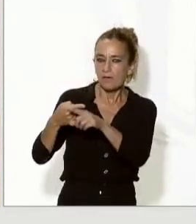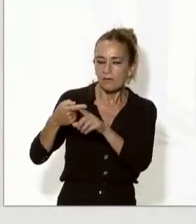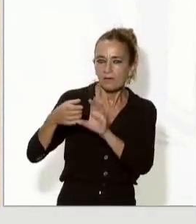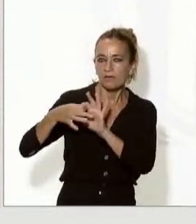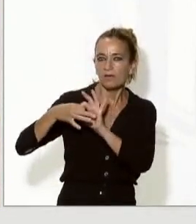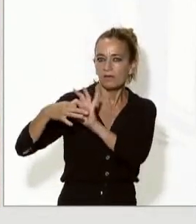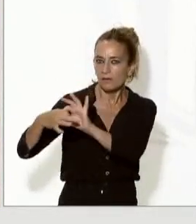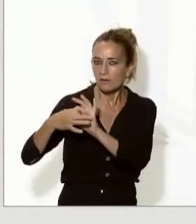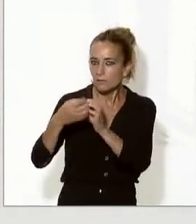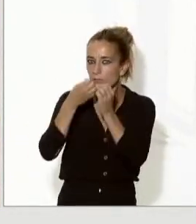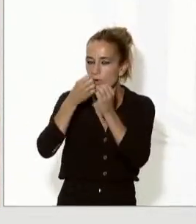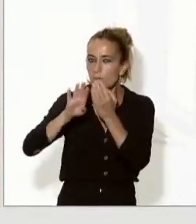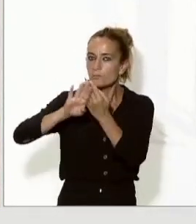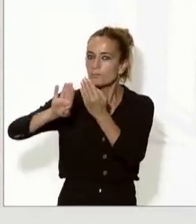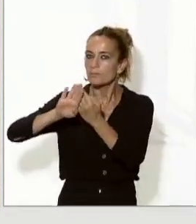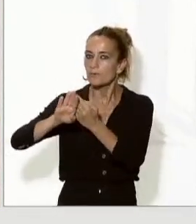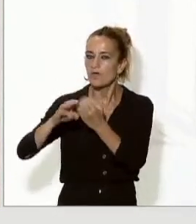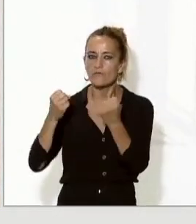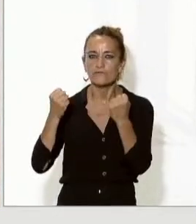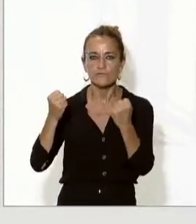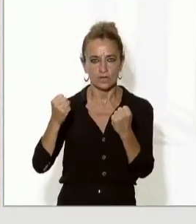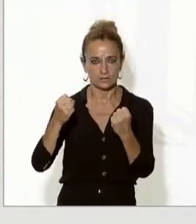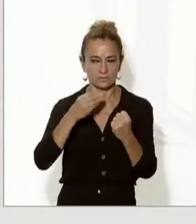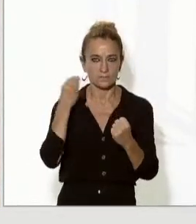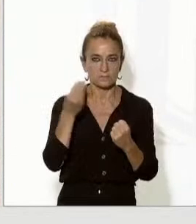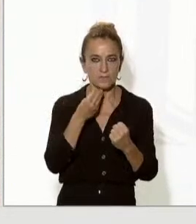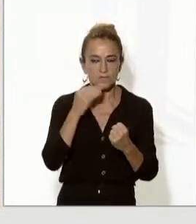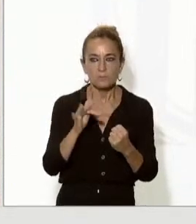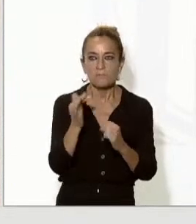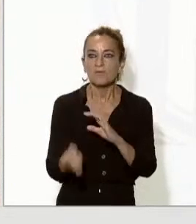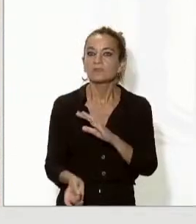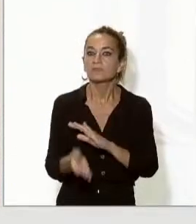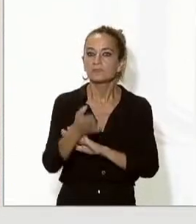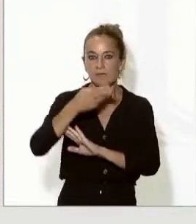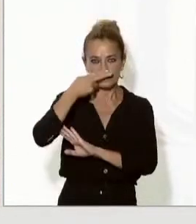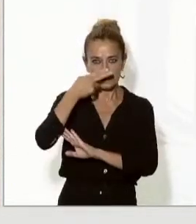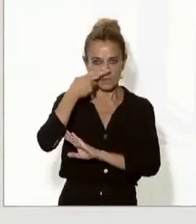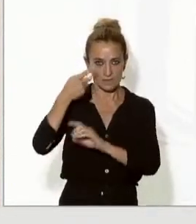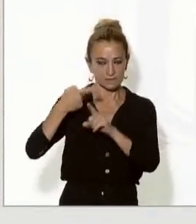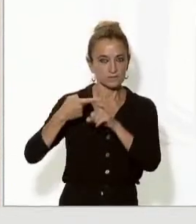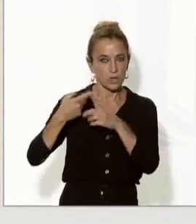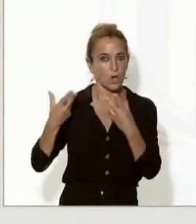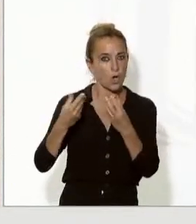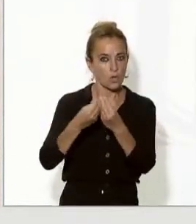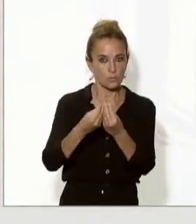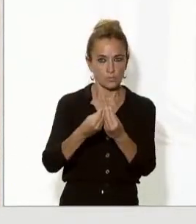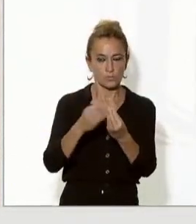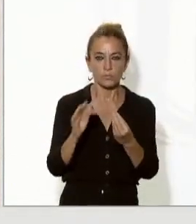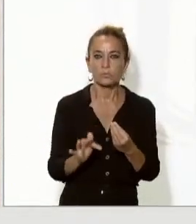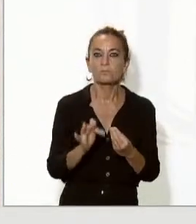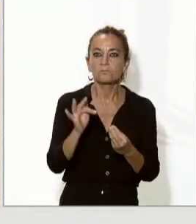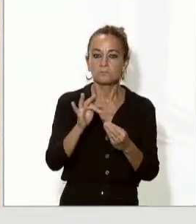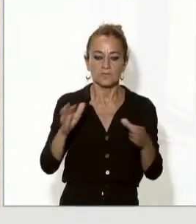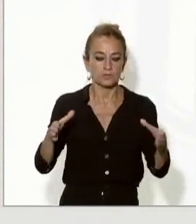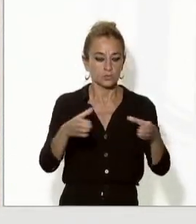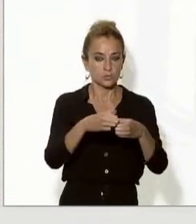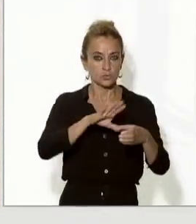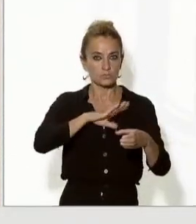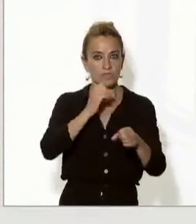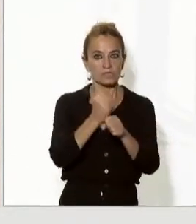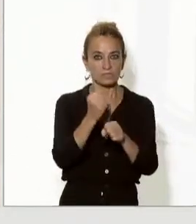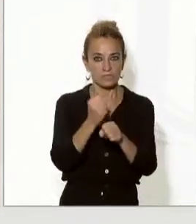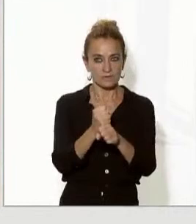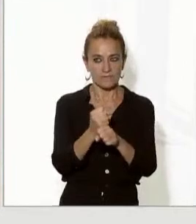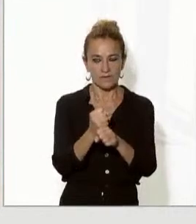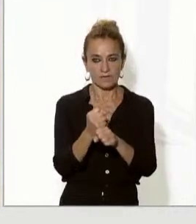seguiment acurat d'aquestes temàtiques d'interès comú i del treball d'aquests grups de treball que hem acordat constituir. I